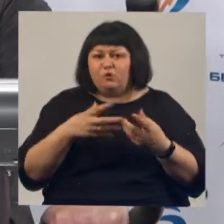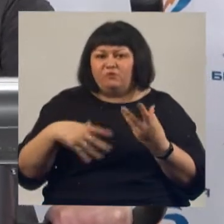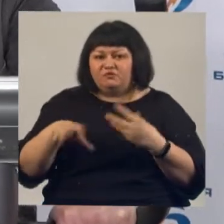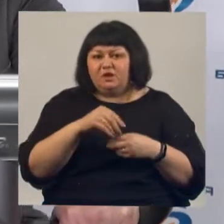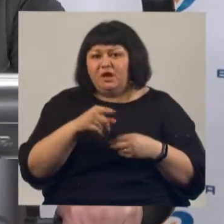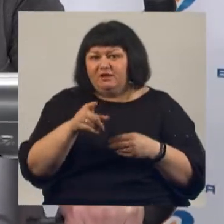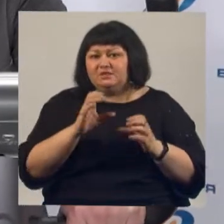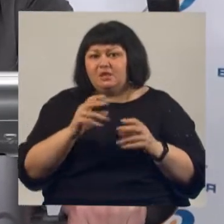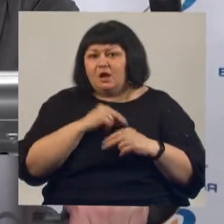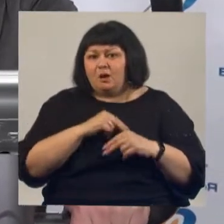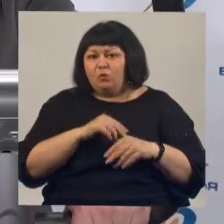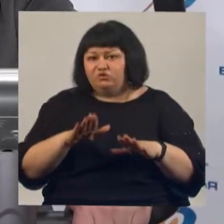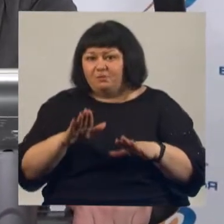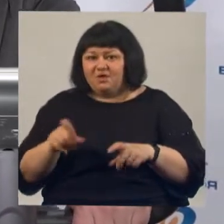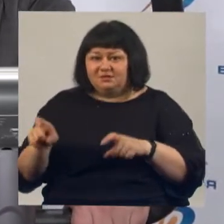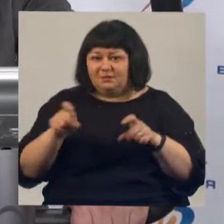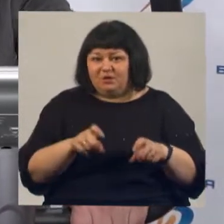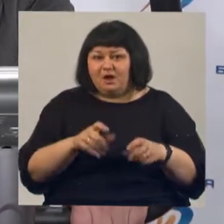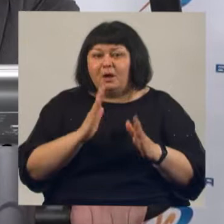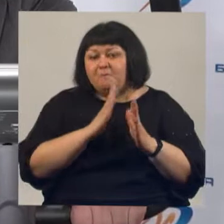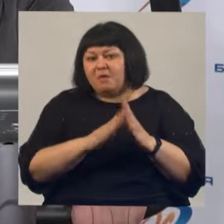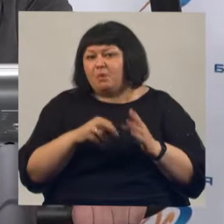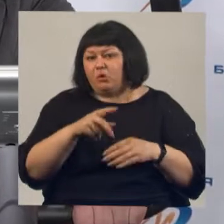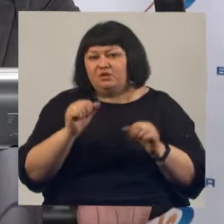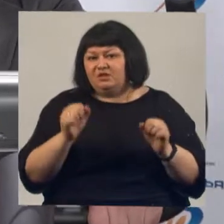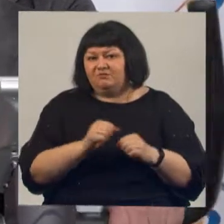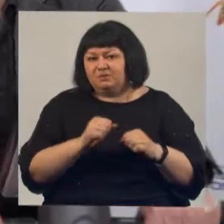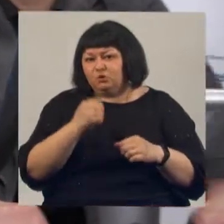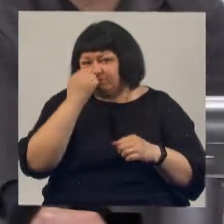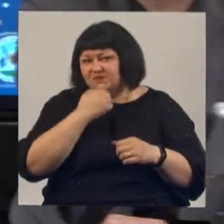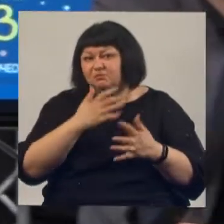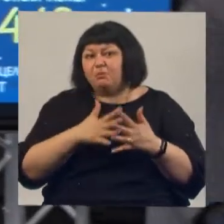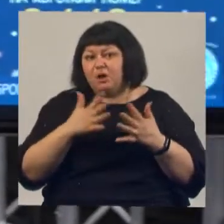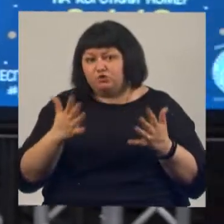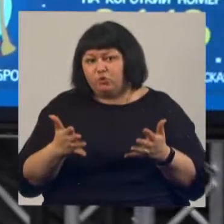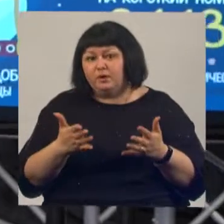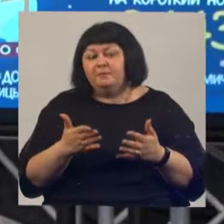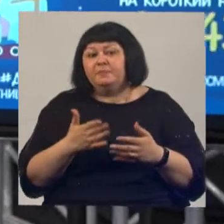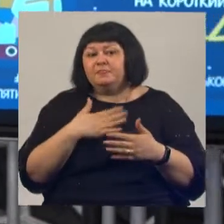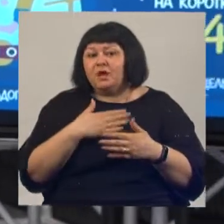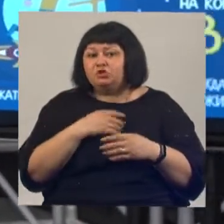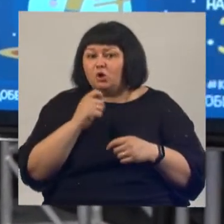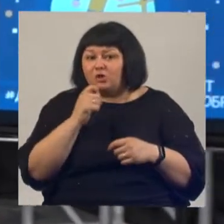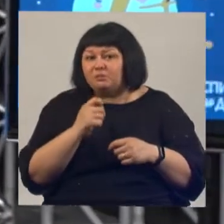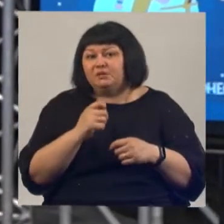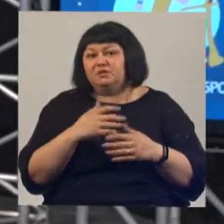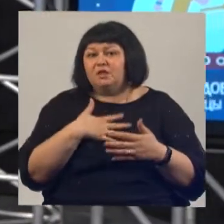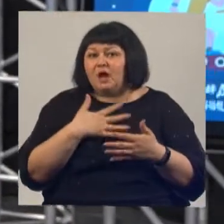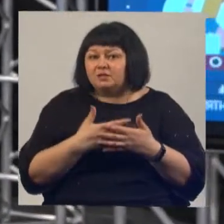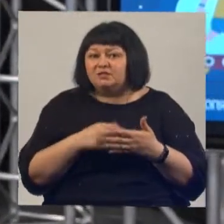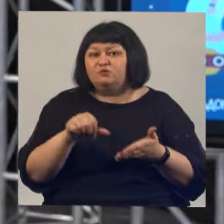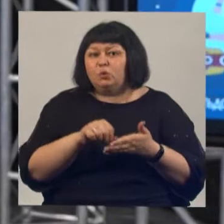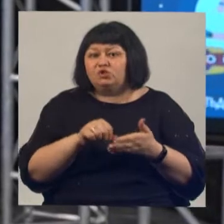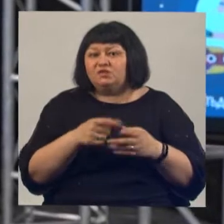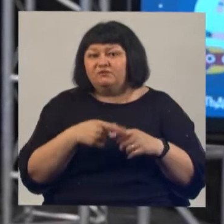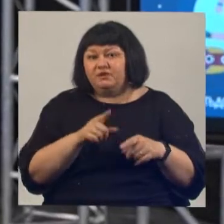рабочего места, да, судя по внешнему виду? Ну, пройти мимо невозможно. Спасибо большое. Наши корреспонденты также активно участвуют